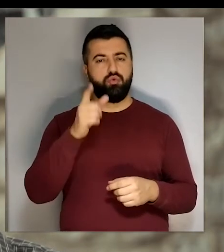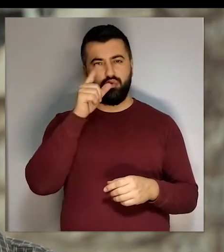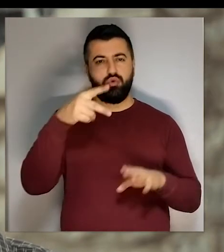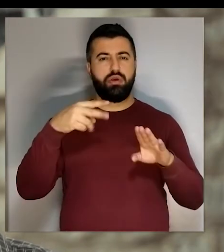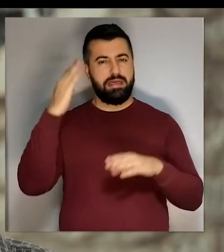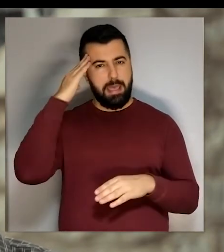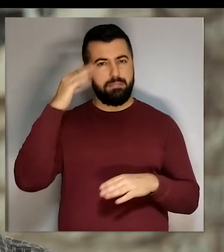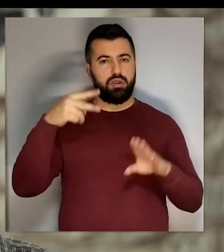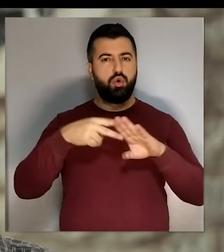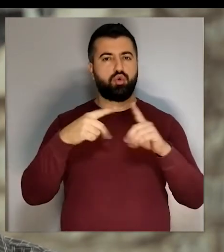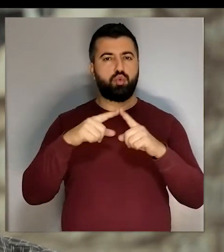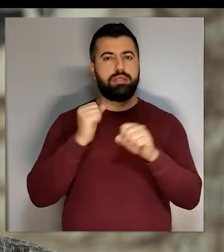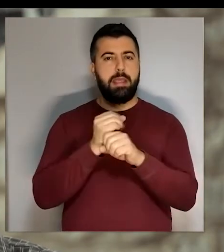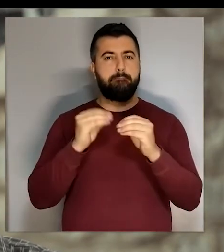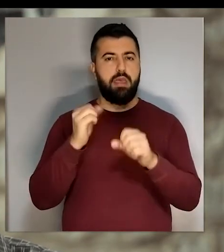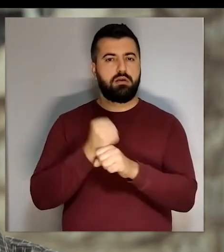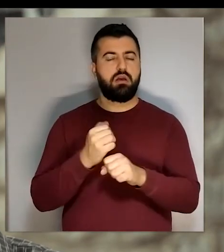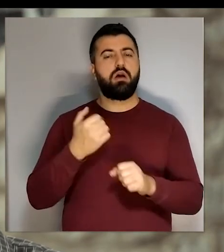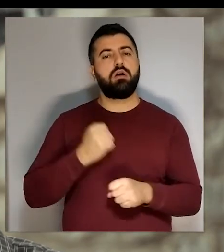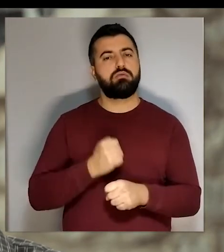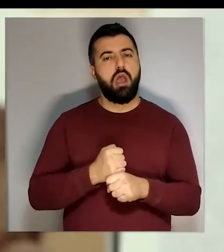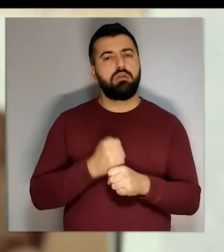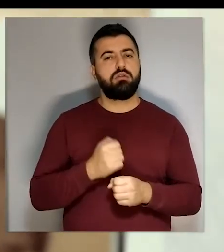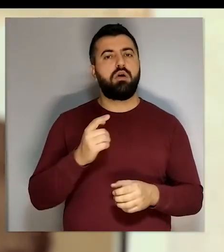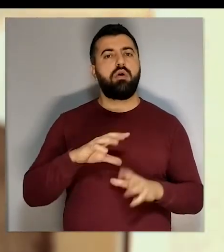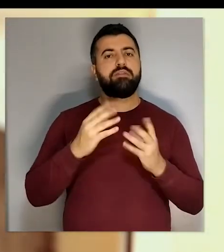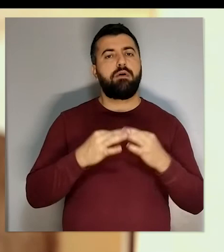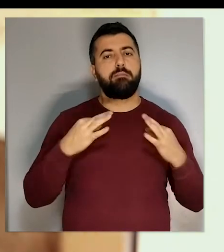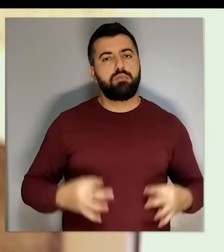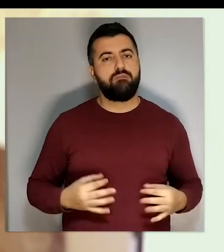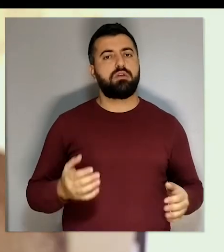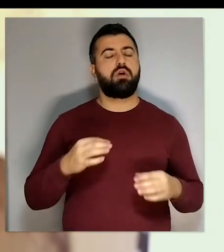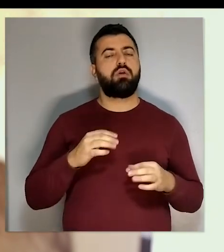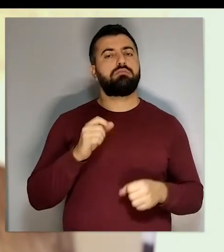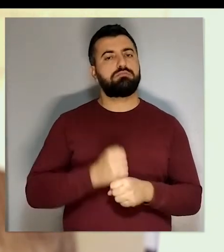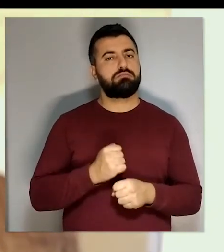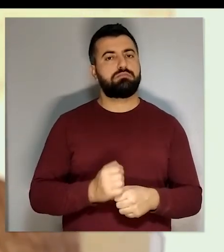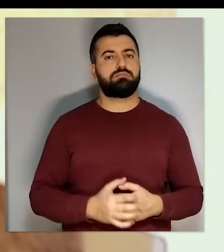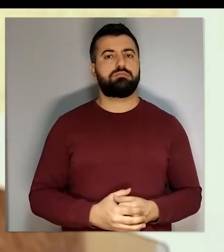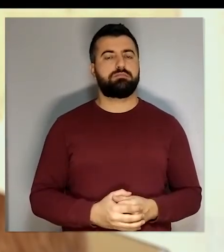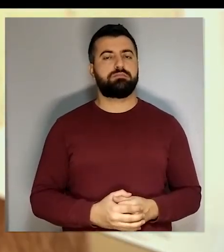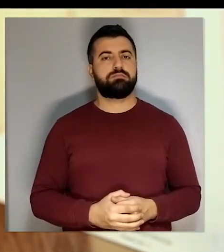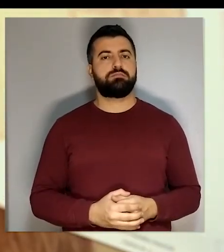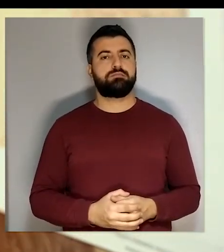kapetan Miroslav Štumerger Radio za svog života Radio profesionalno i stručno